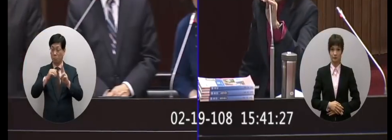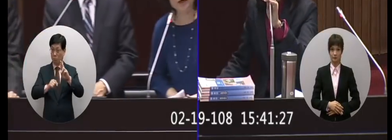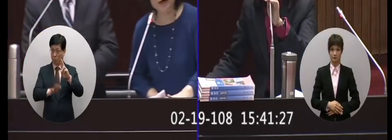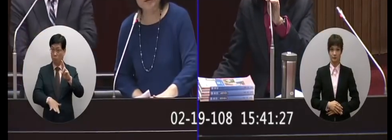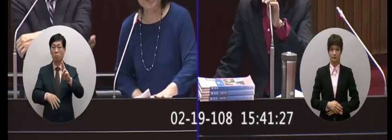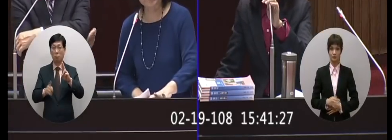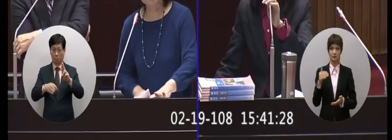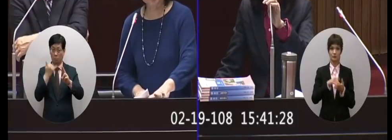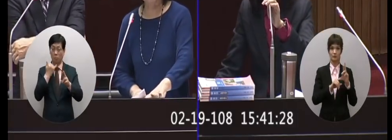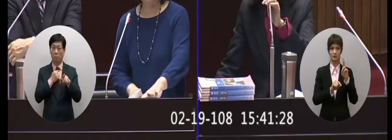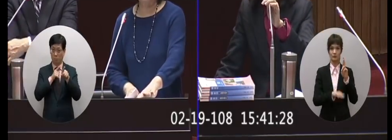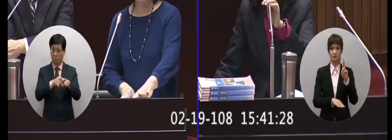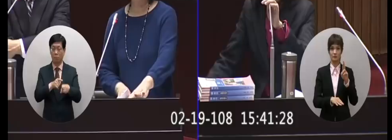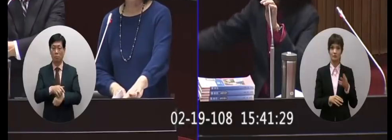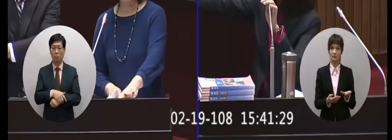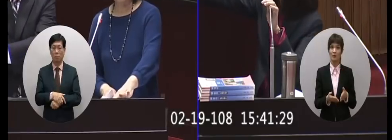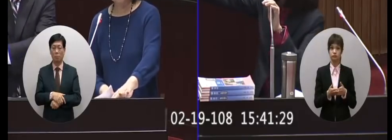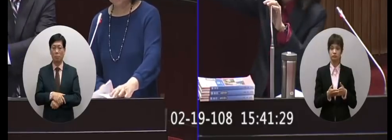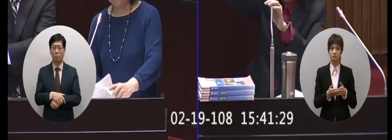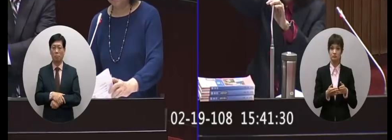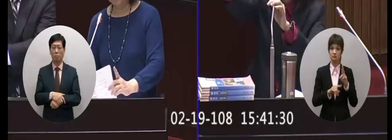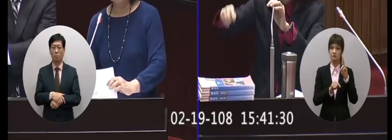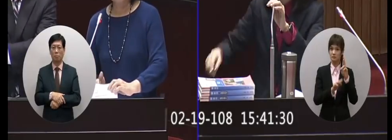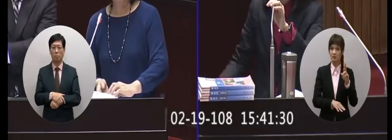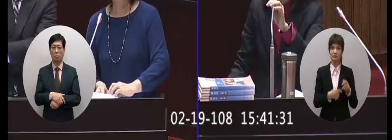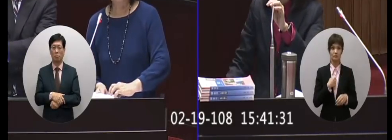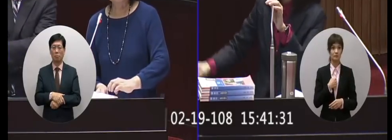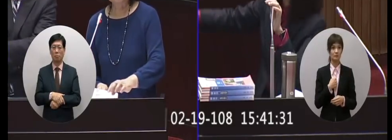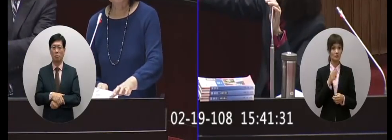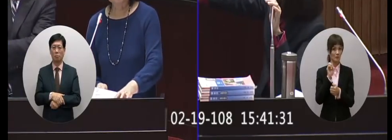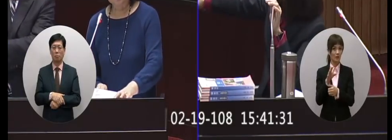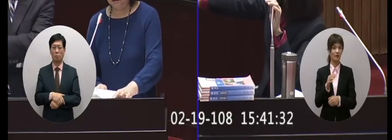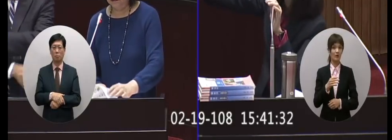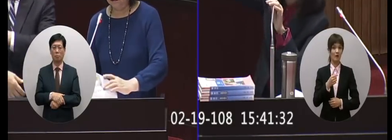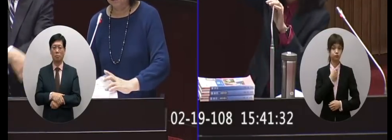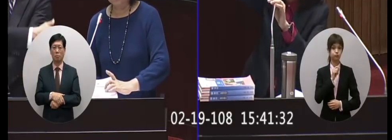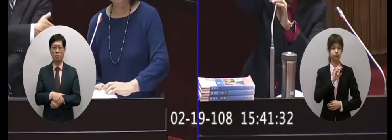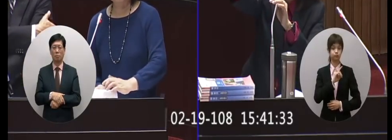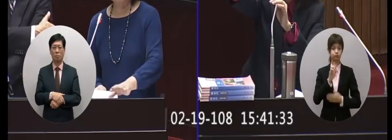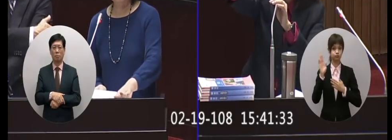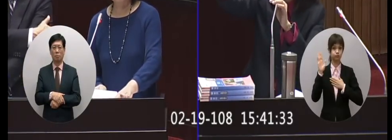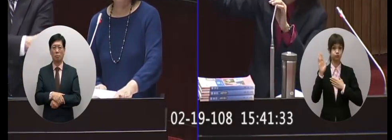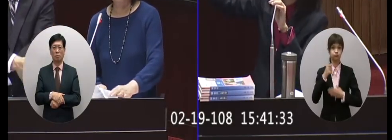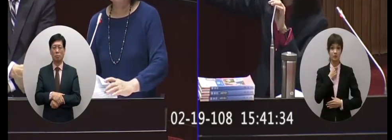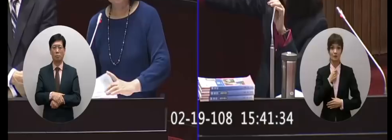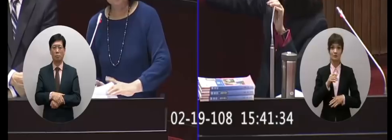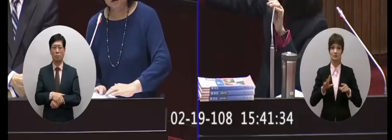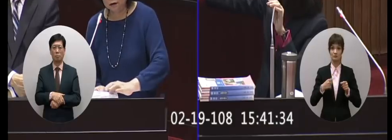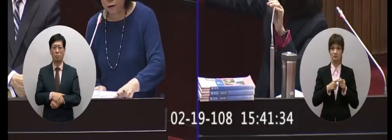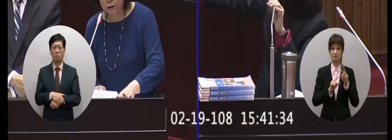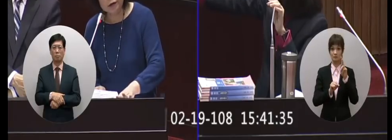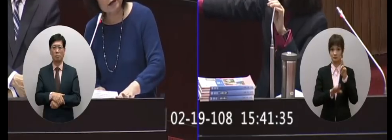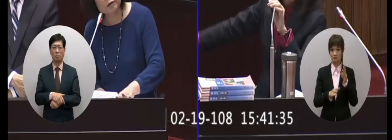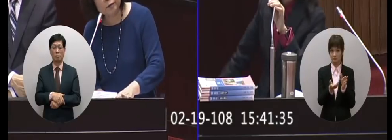要到年底啊 要到年底啊所以我要他們宣誓一下嘛今年年底之前百分之七十做到請舉手